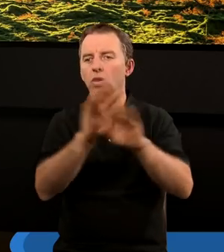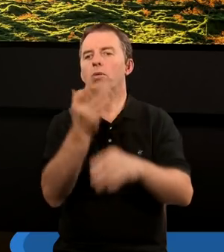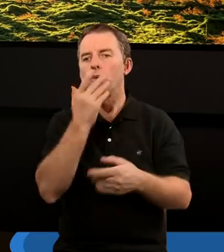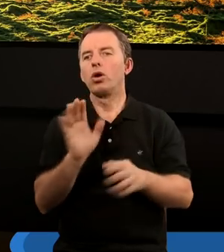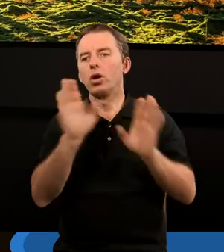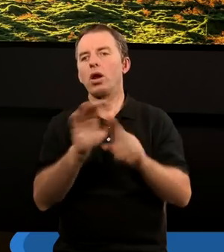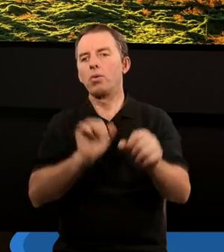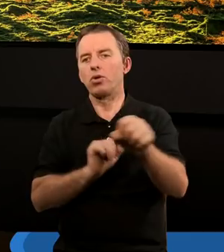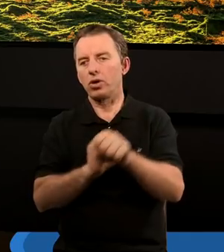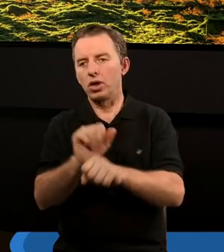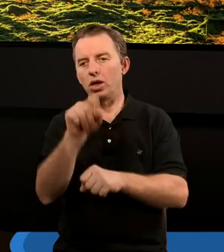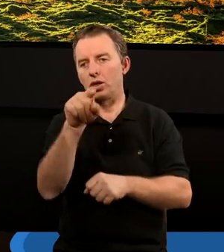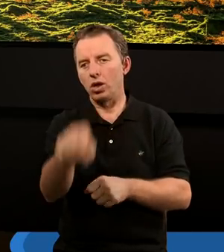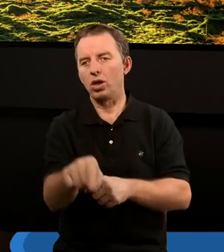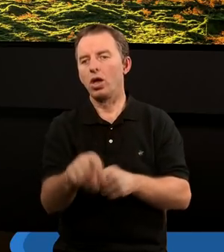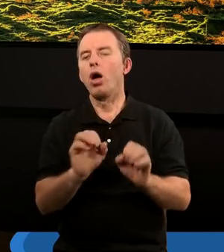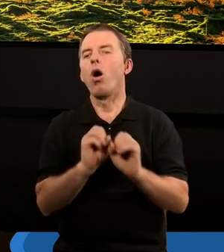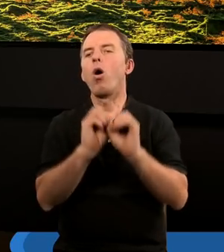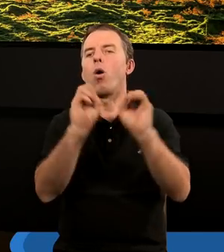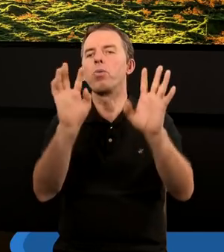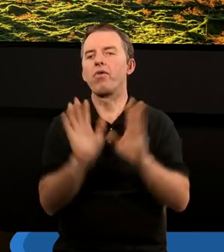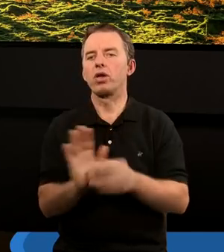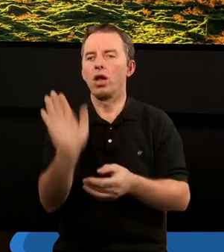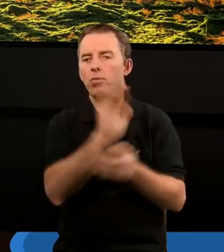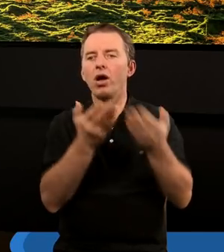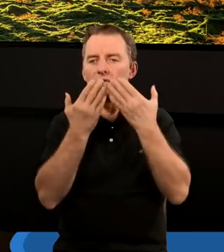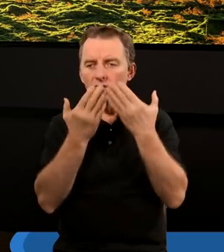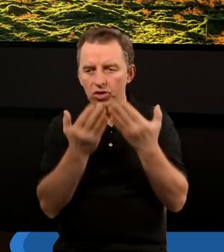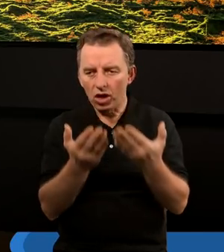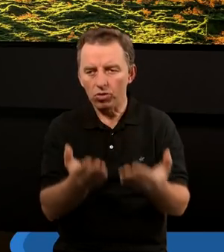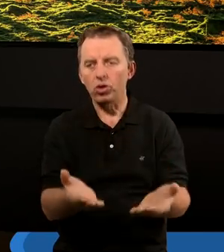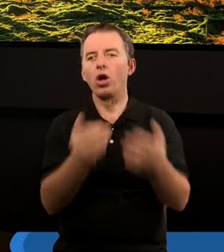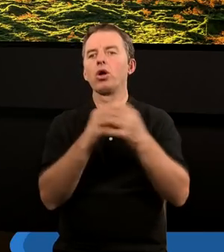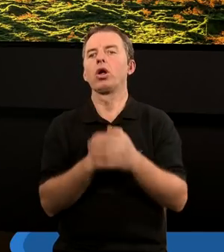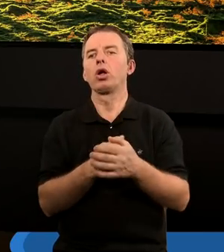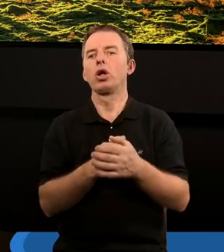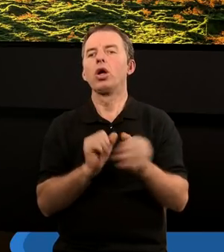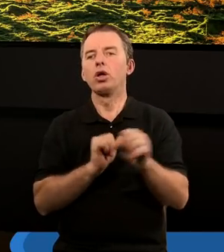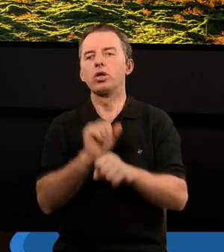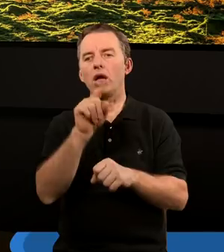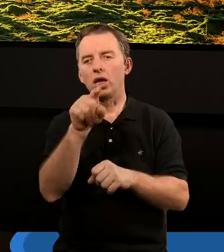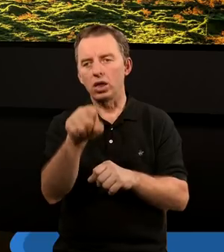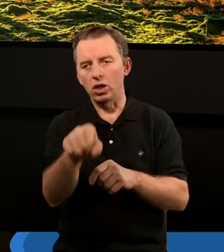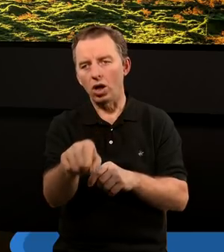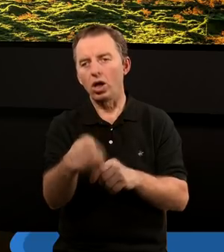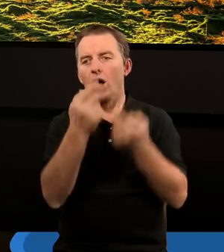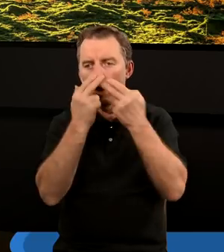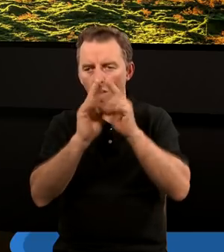mówiliśmy, że nabożeństwo to jest objawianie Bogu wdzięczności. Jest to